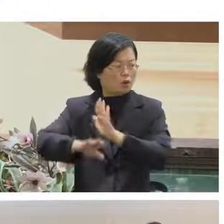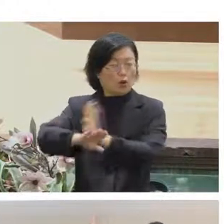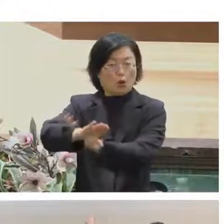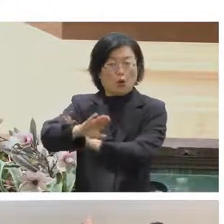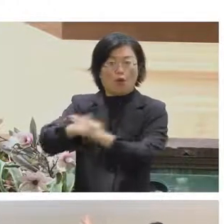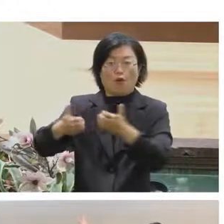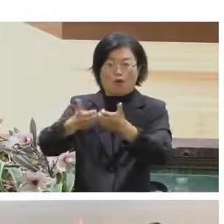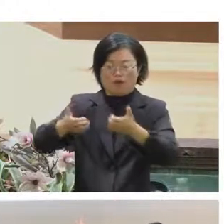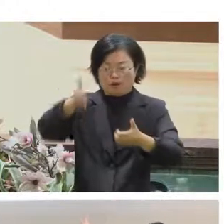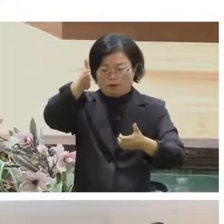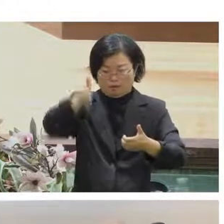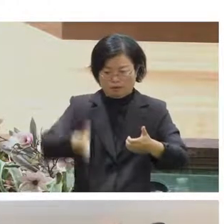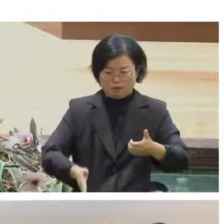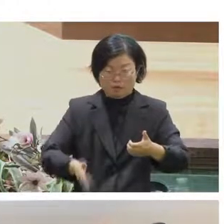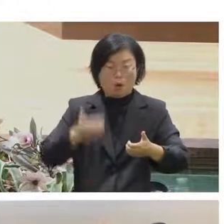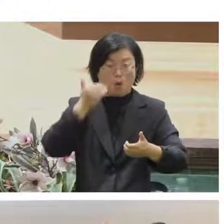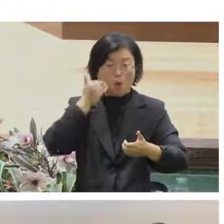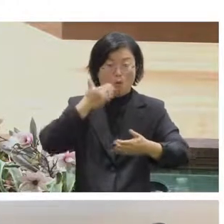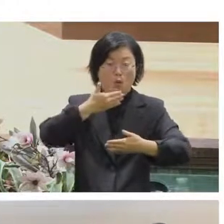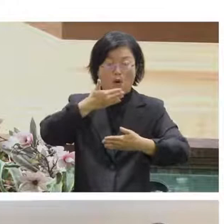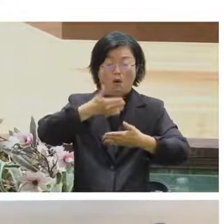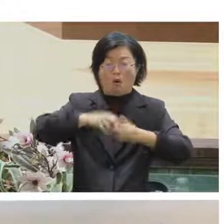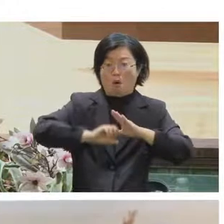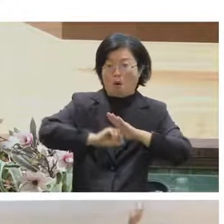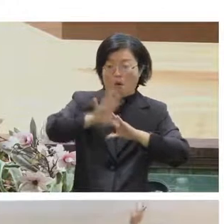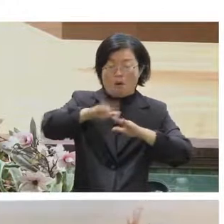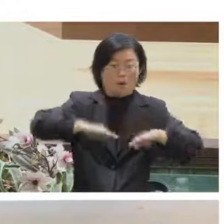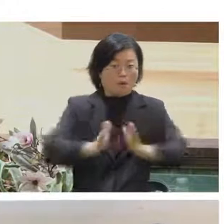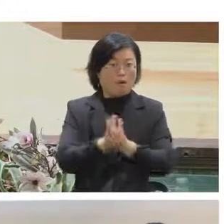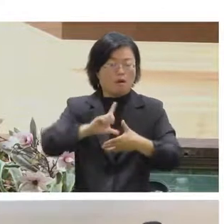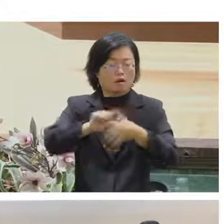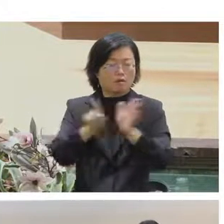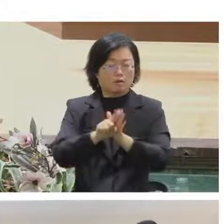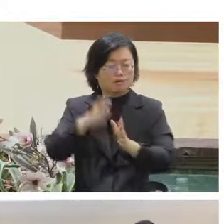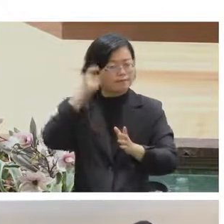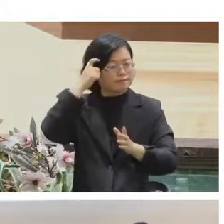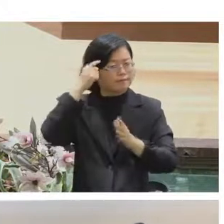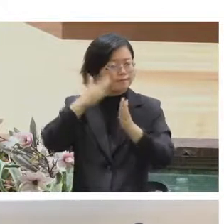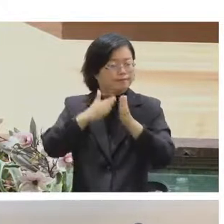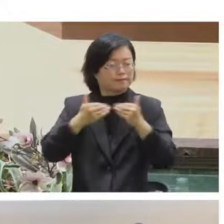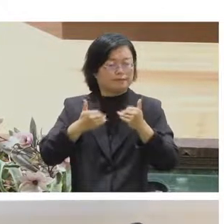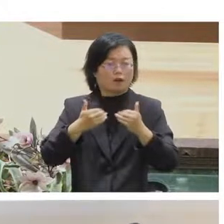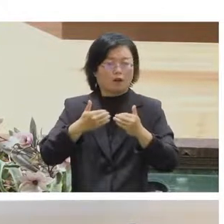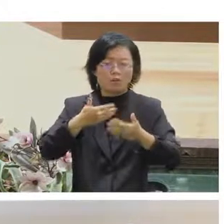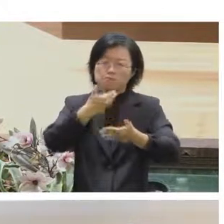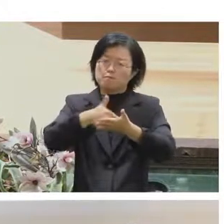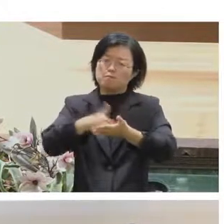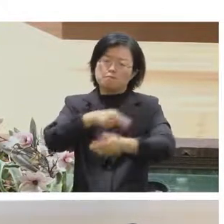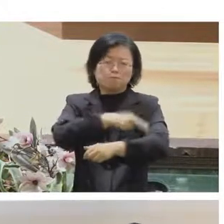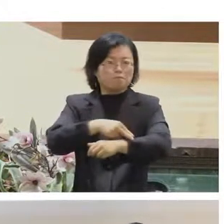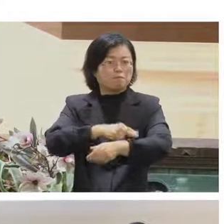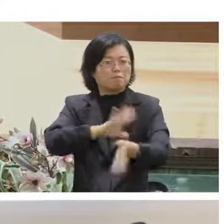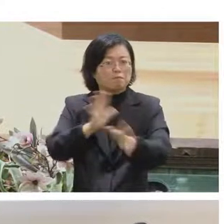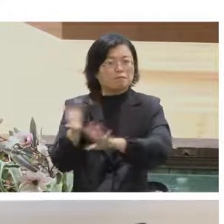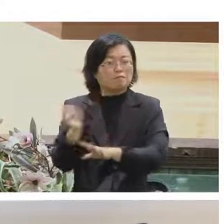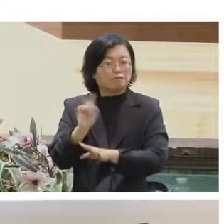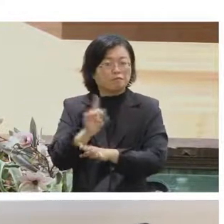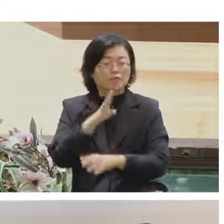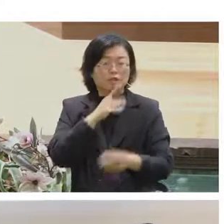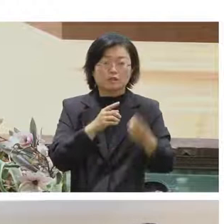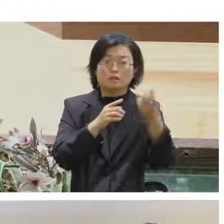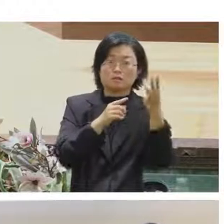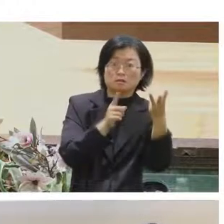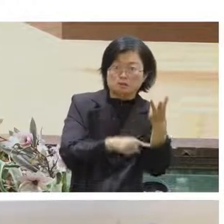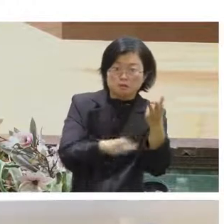割我直播的時候想要用的場景是什麼比如說我想要有現在是一個人的畫面還是四個人的畫面還是三